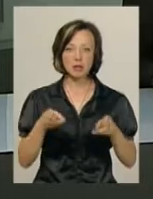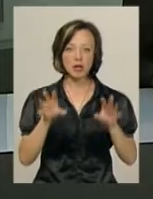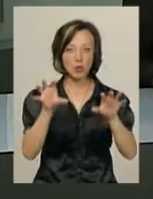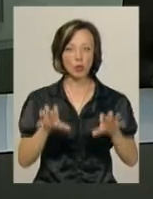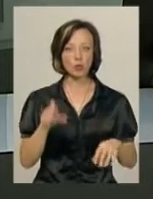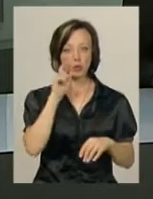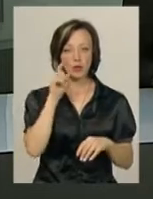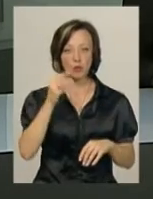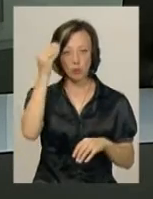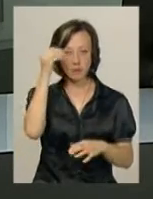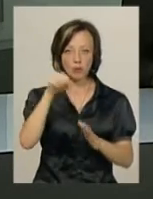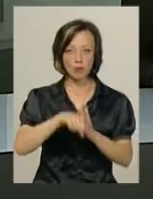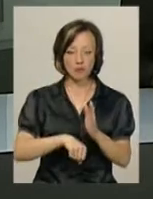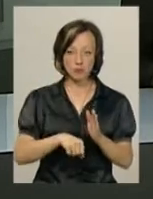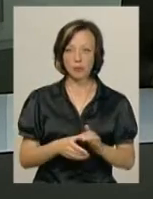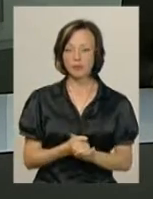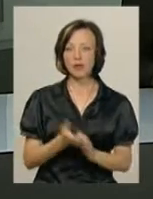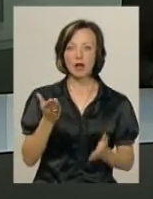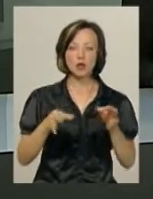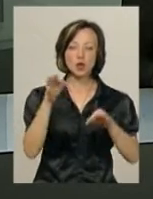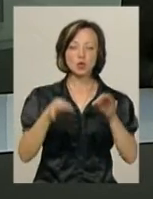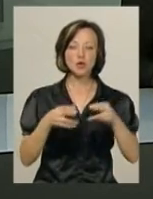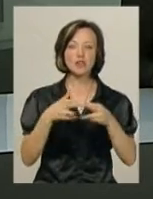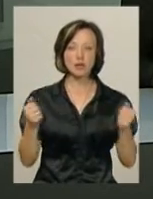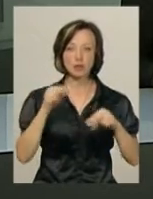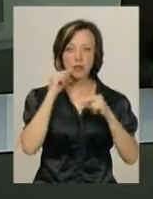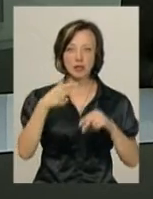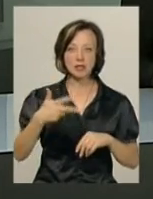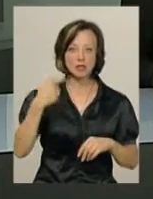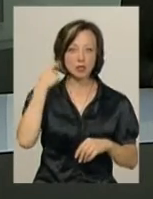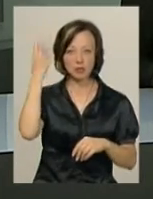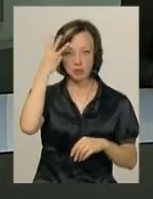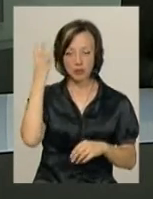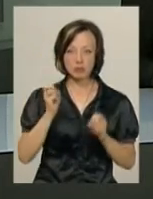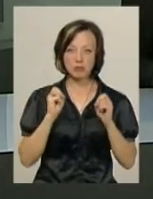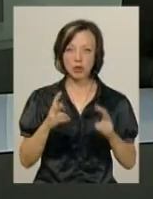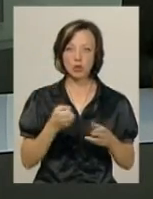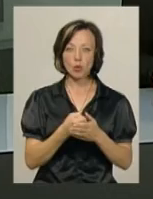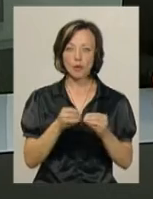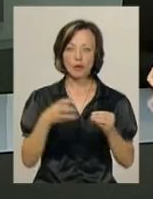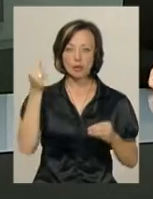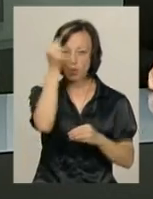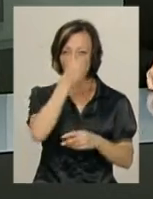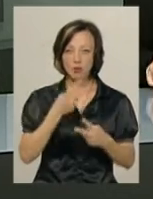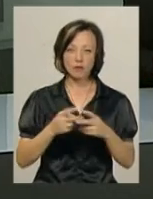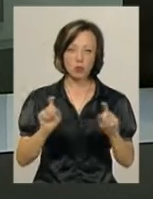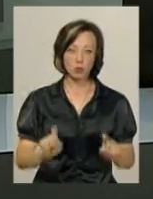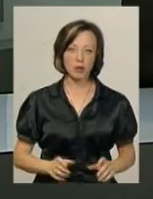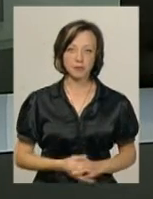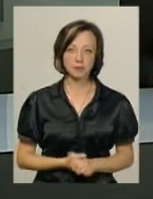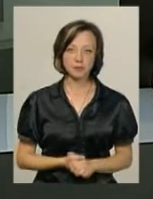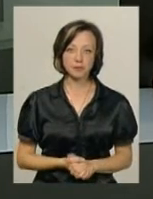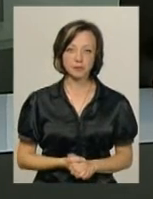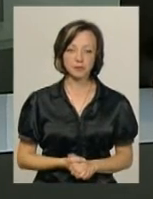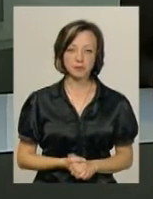кодексу України. умисне вбивство. Якщо суд визнає провину 30-річного хмельничанина, йому загрожує до 15 років позбавлення волі.